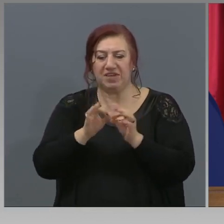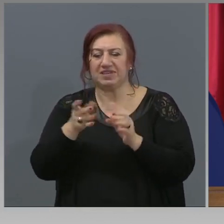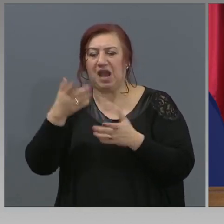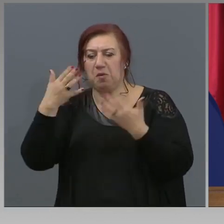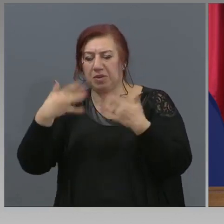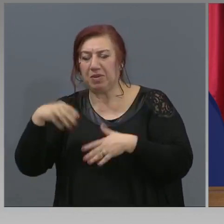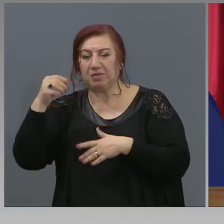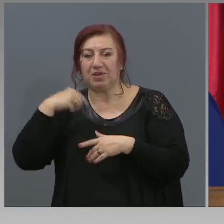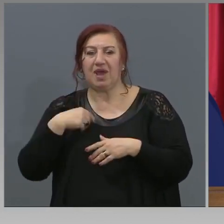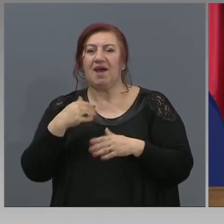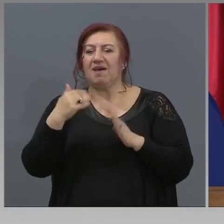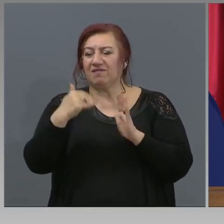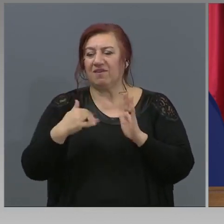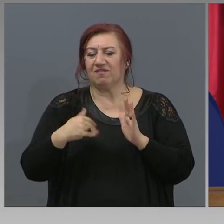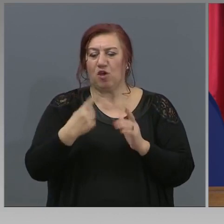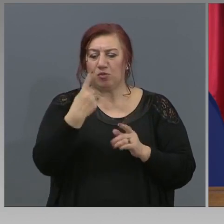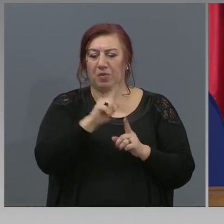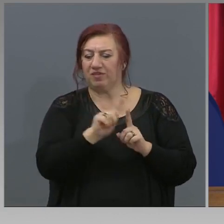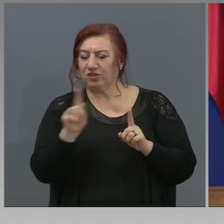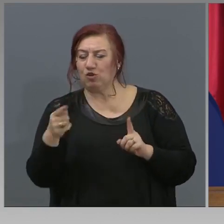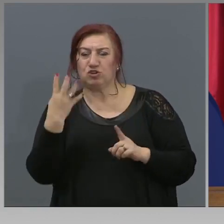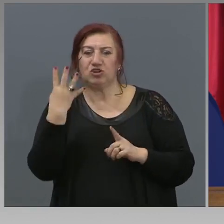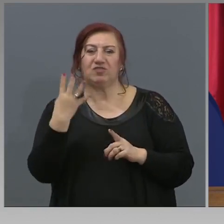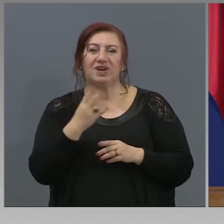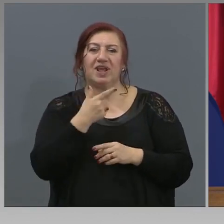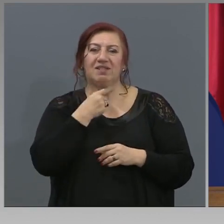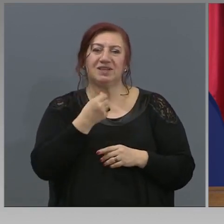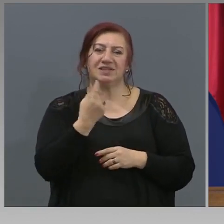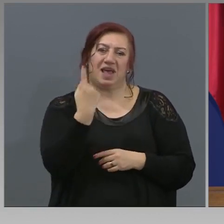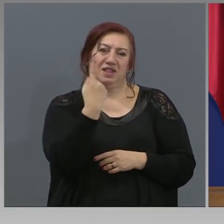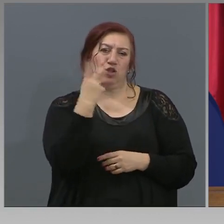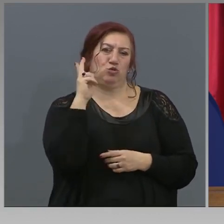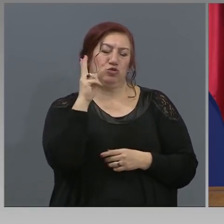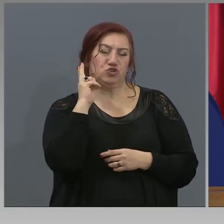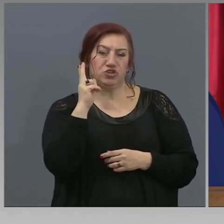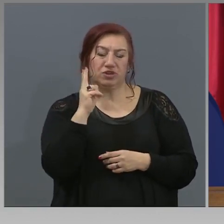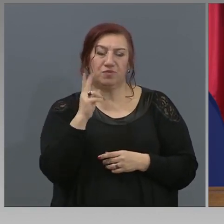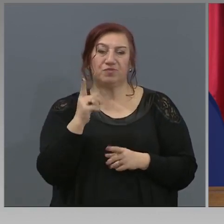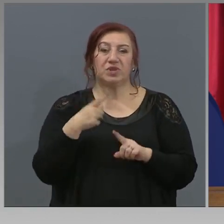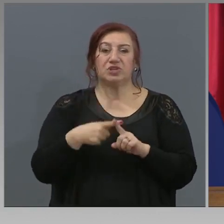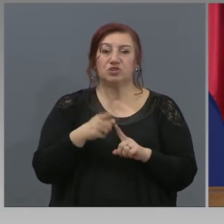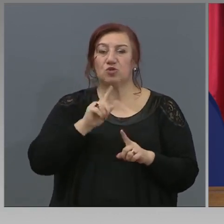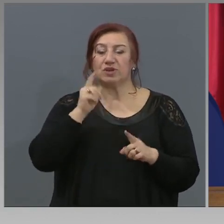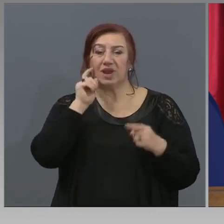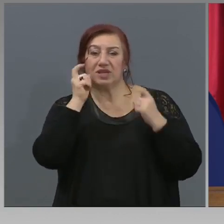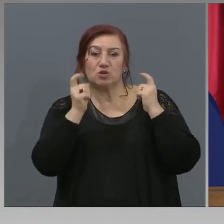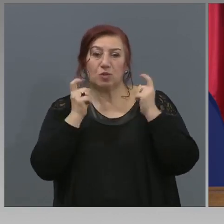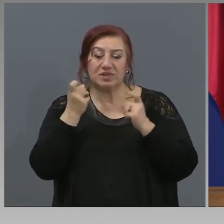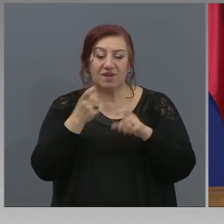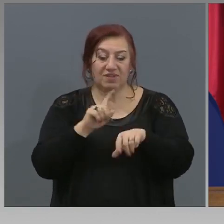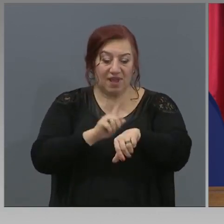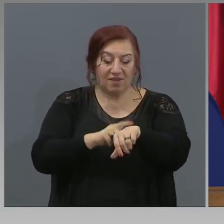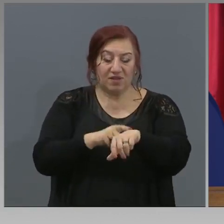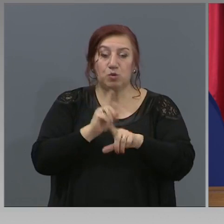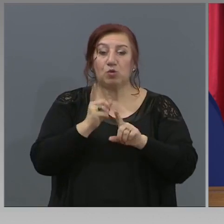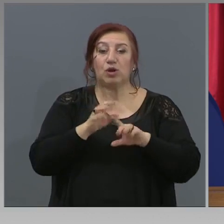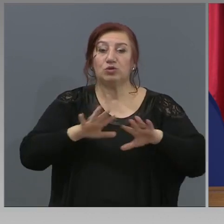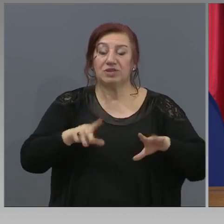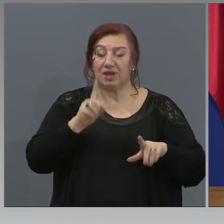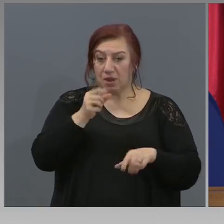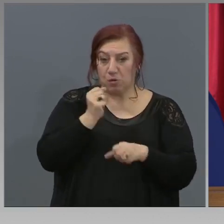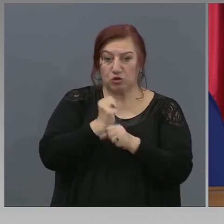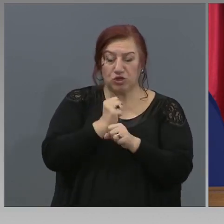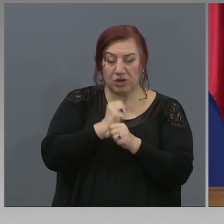няколко, както е в началина етап. Не съобразяване с времето, което могат децата да работят.